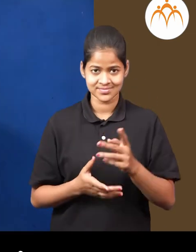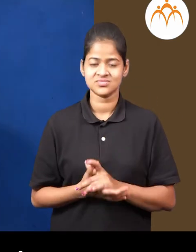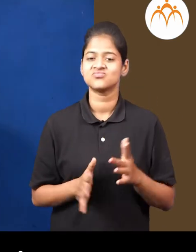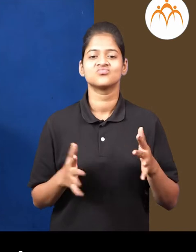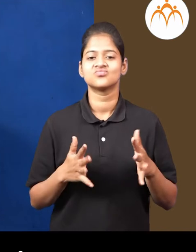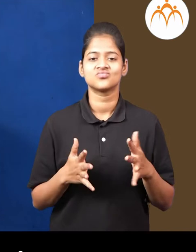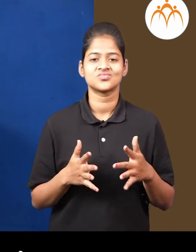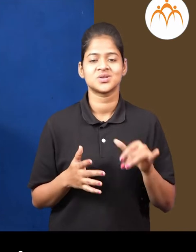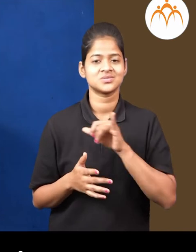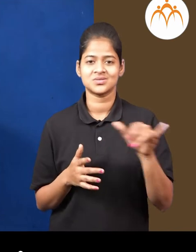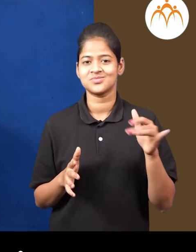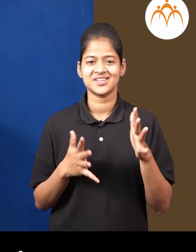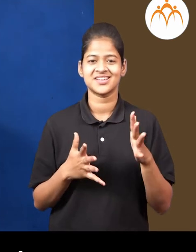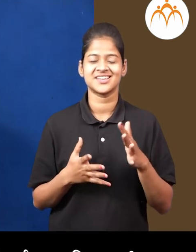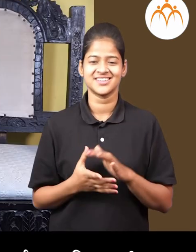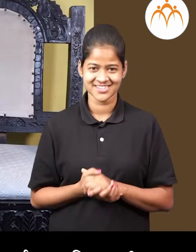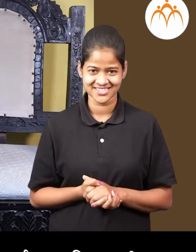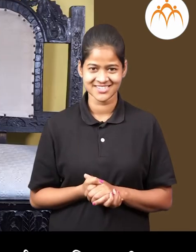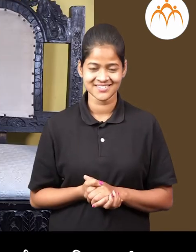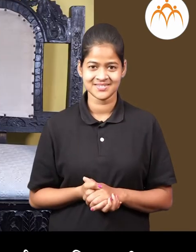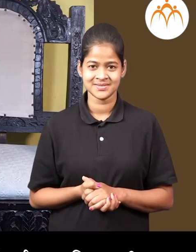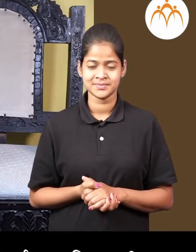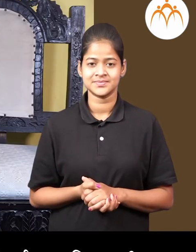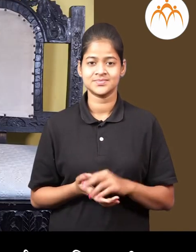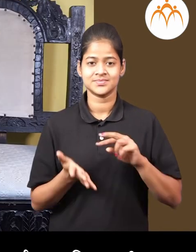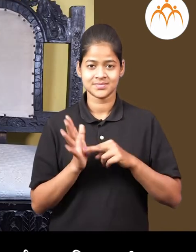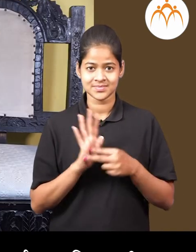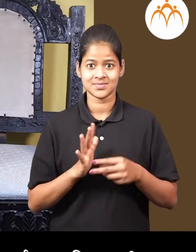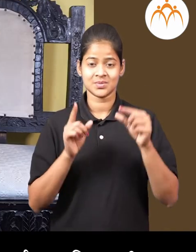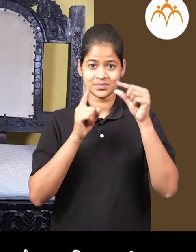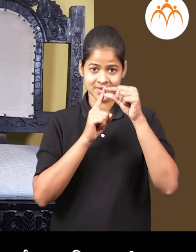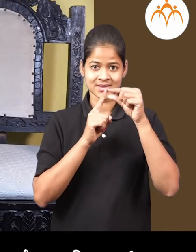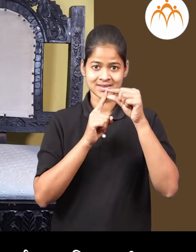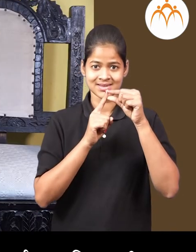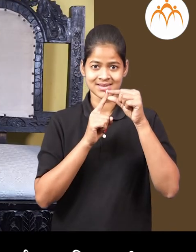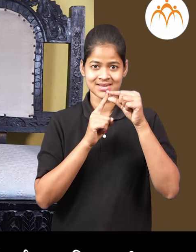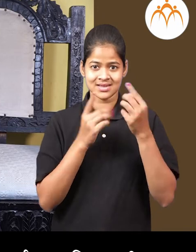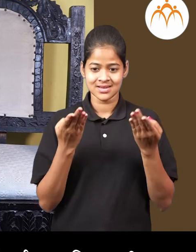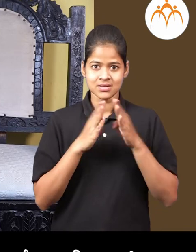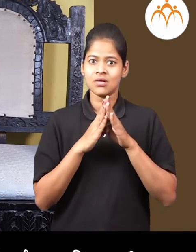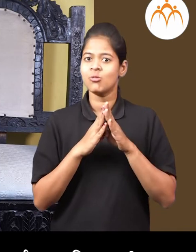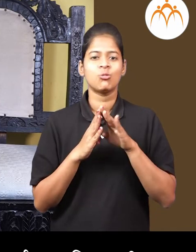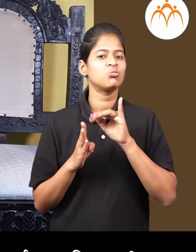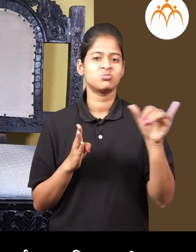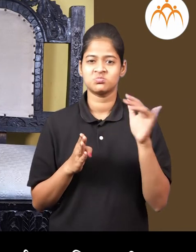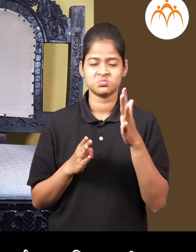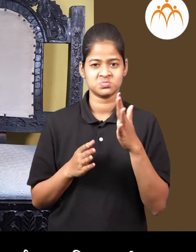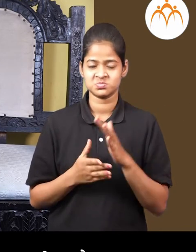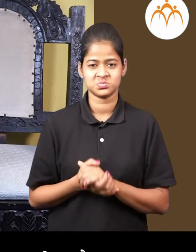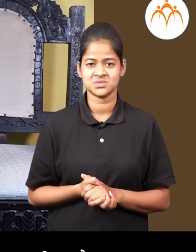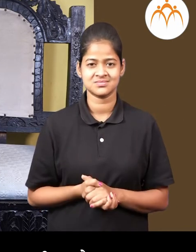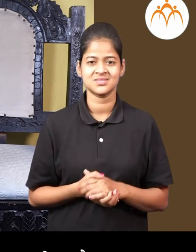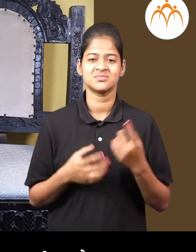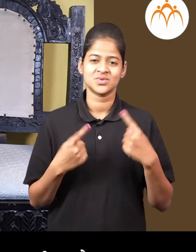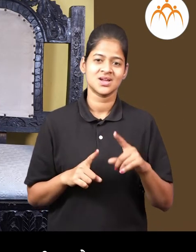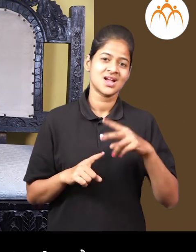कुठलीच रेशास आपड़त नही है। मंजेच, पी, हे आक्षर कुठलेच रेशेचा संदर्बात सममीता नाही।